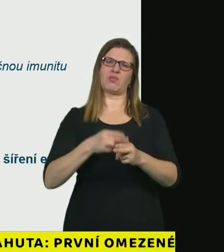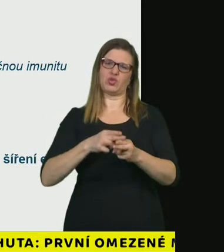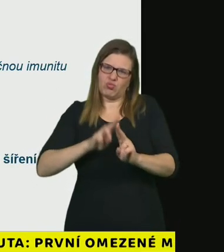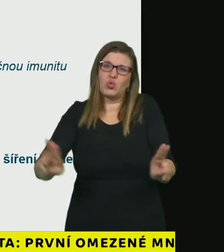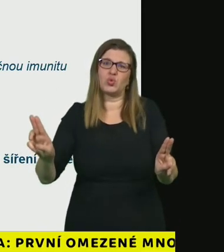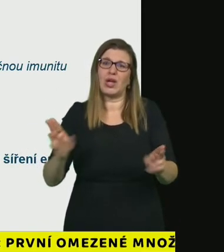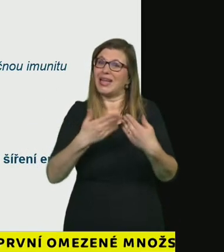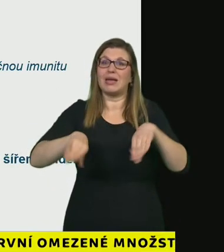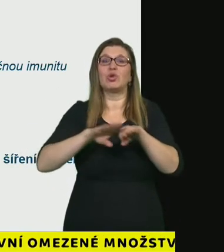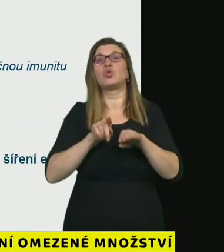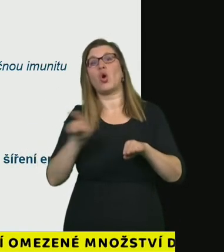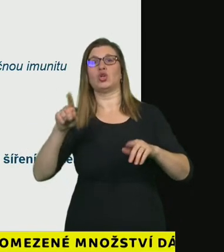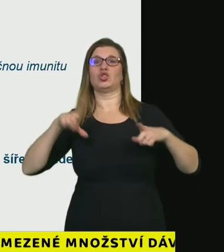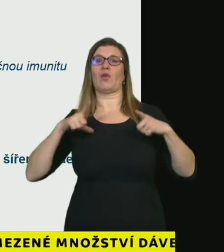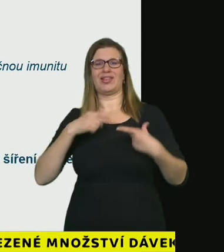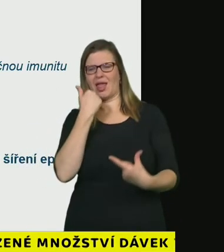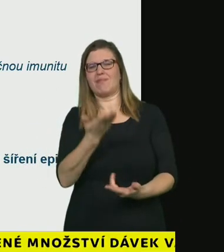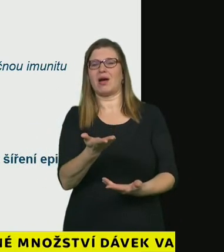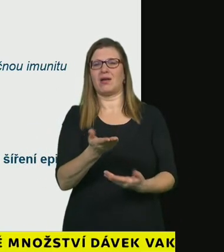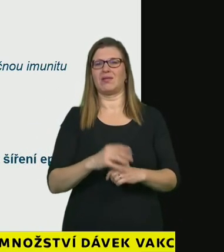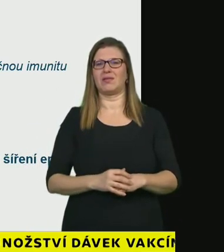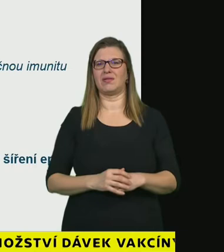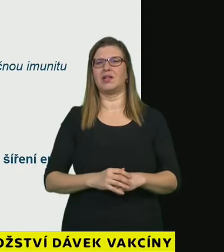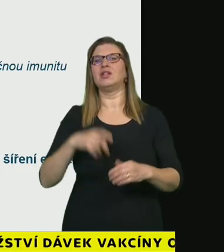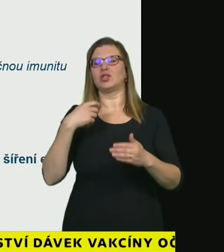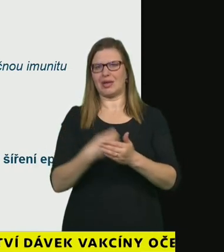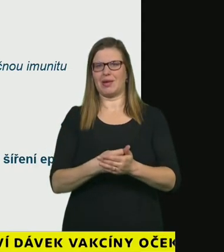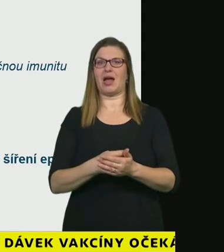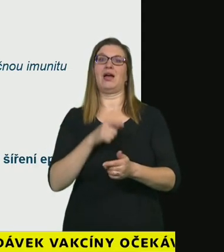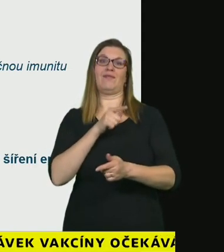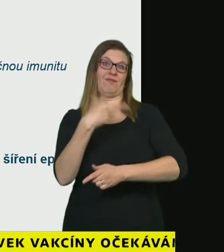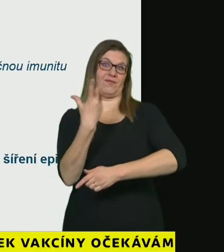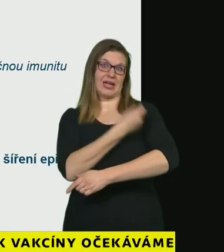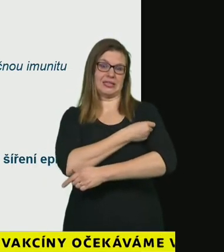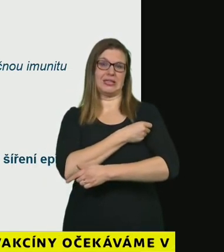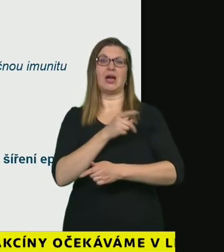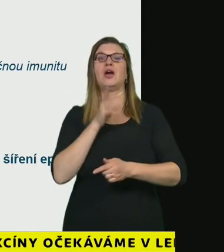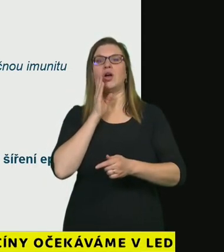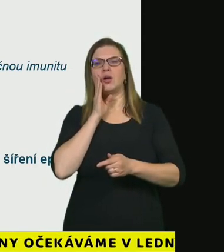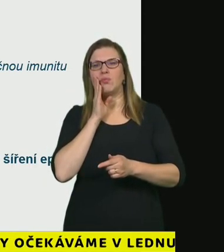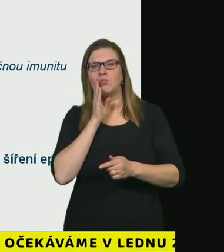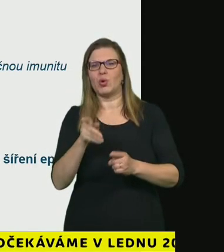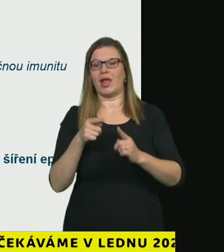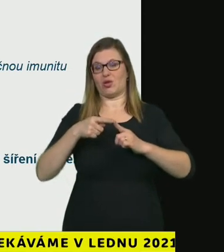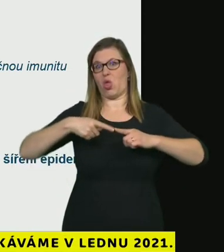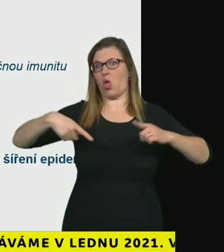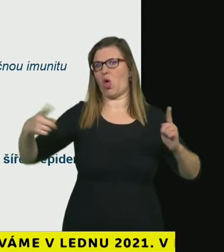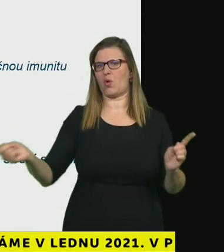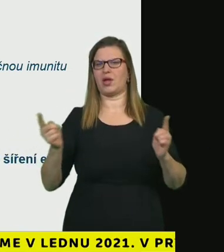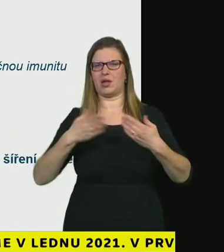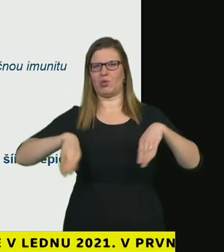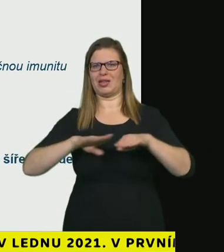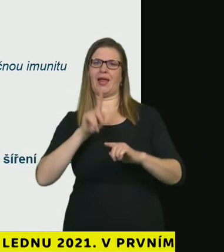pravděpodobně také nebude trvalá ale bude daleko déledobější a daleko efektivnější to